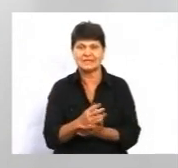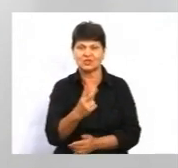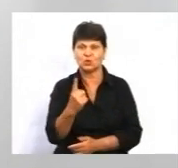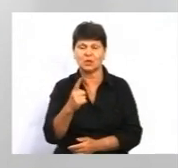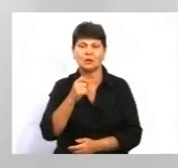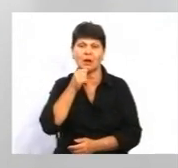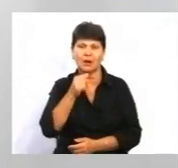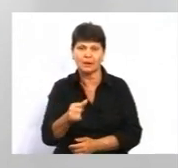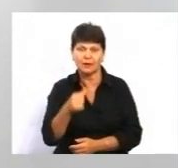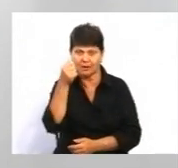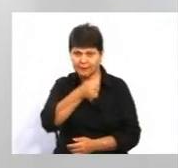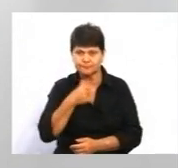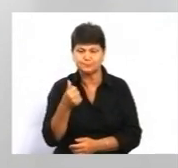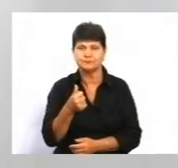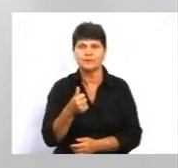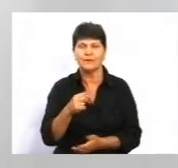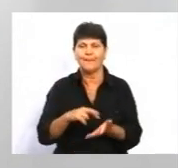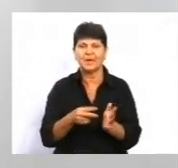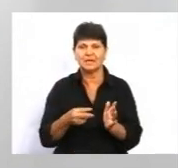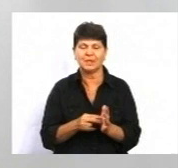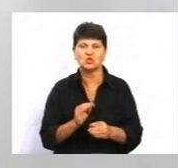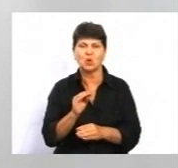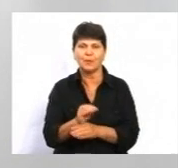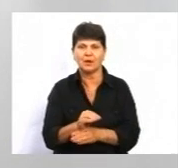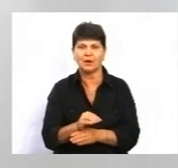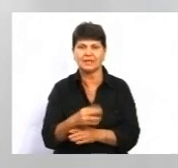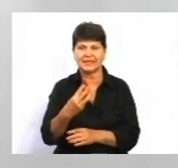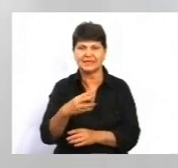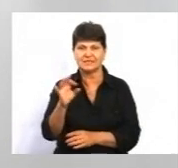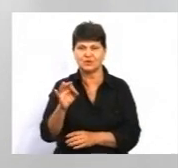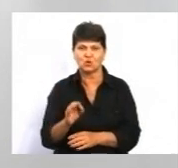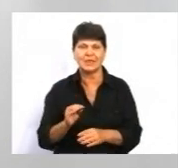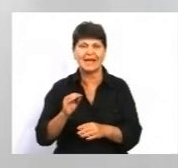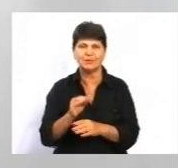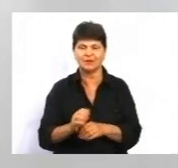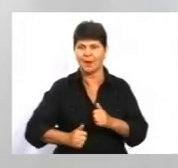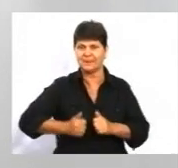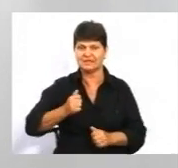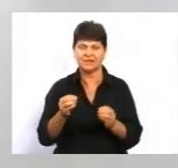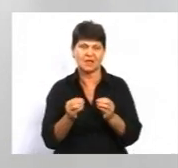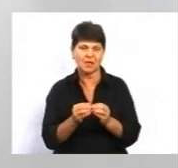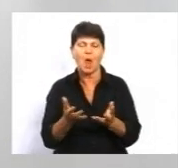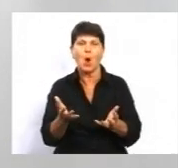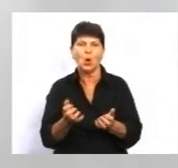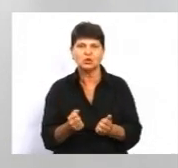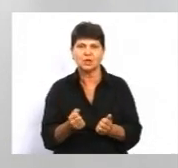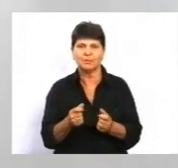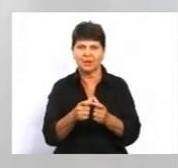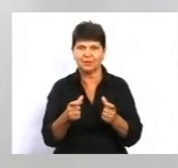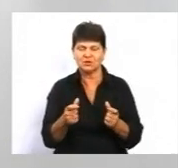передбачена доплата в 30% надбавка за престижність 10. Він отримує в платіжці 6